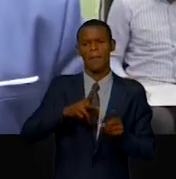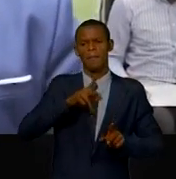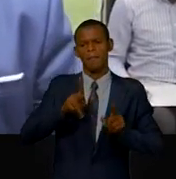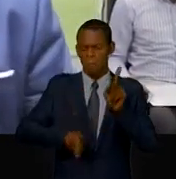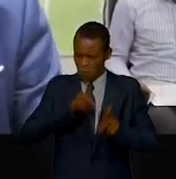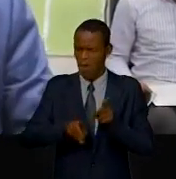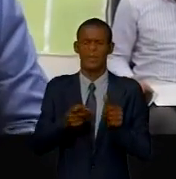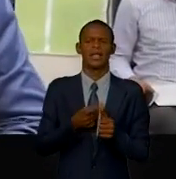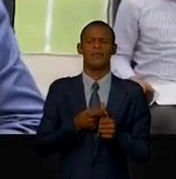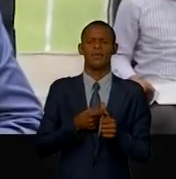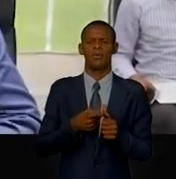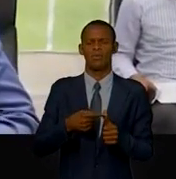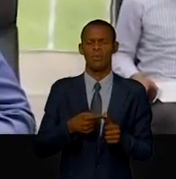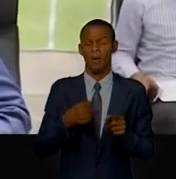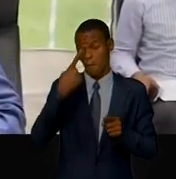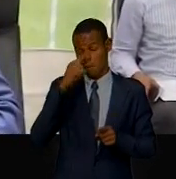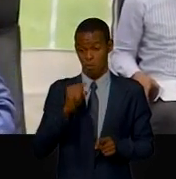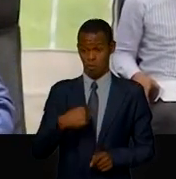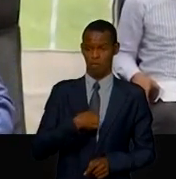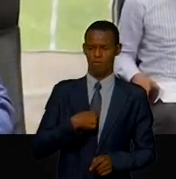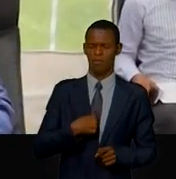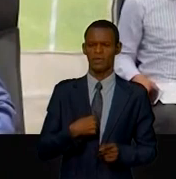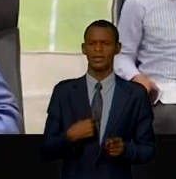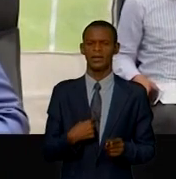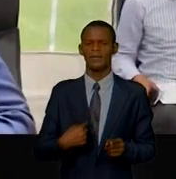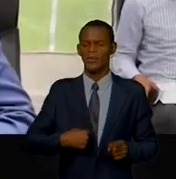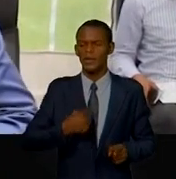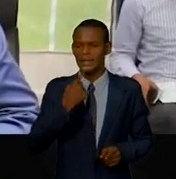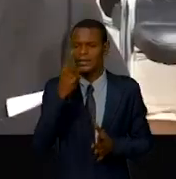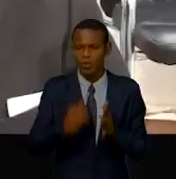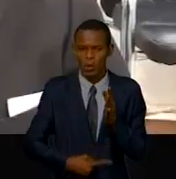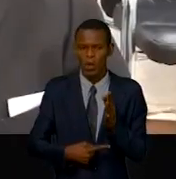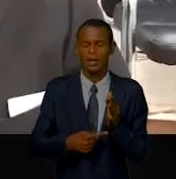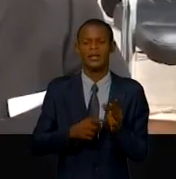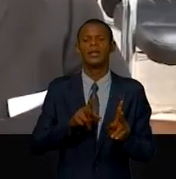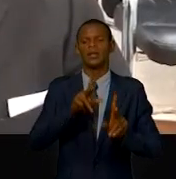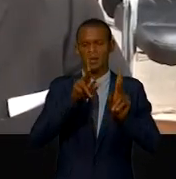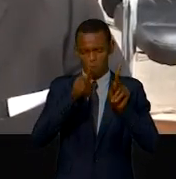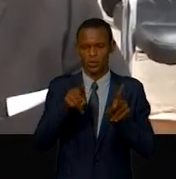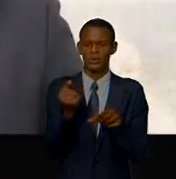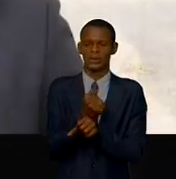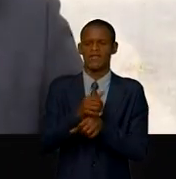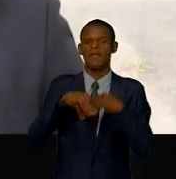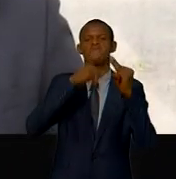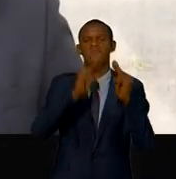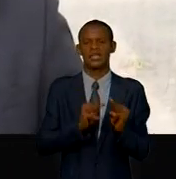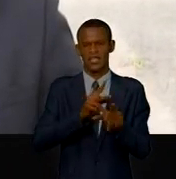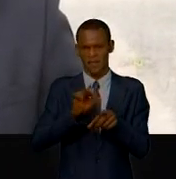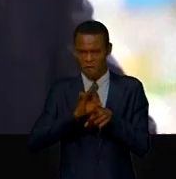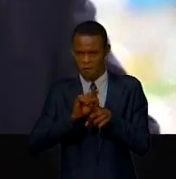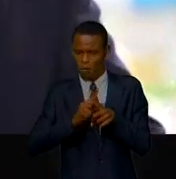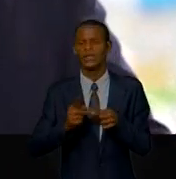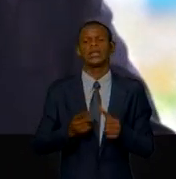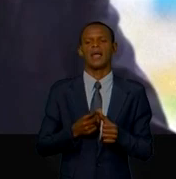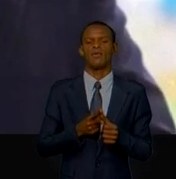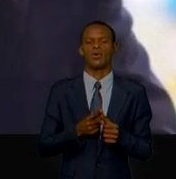je dirais les agents du FMA d'abord. C'est ici le lieu de rappeler la vision du chef de